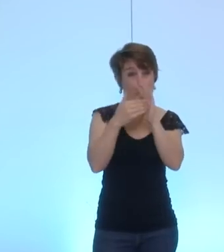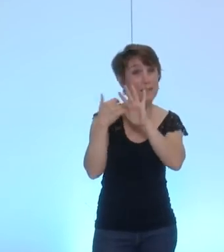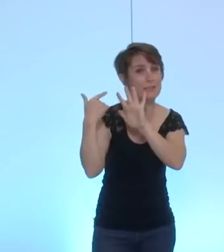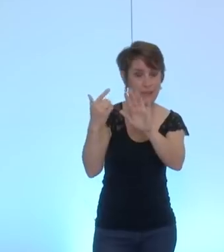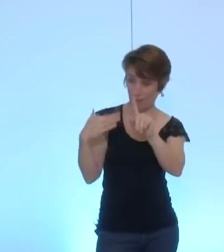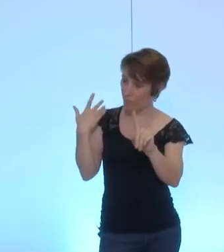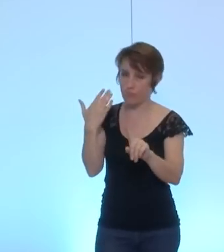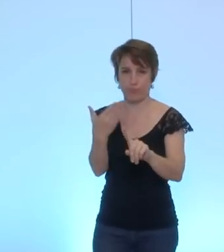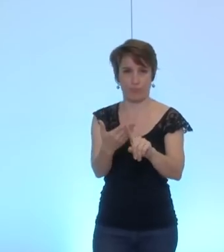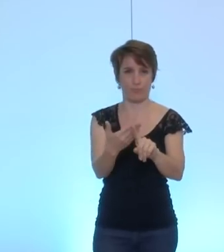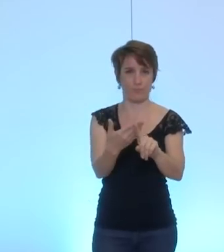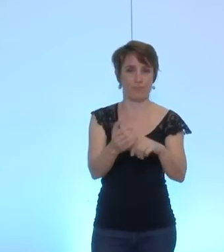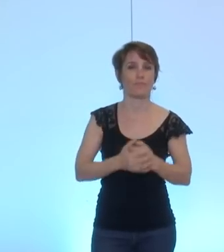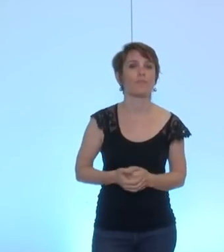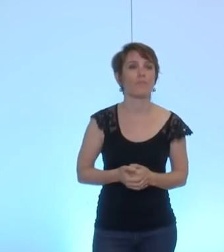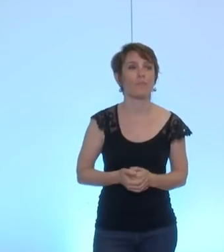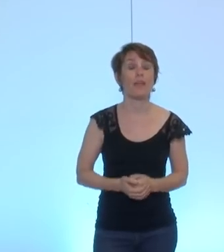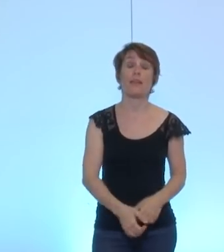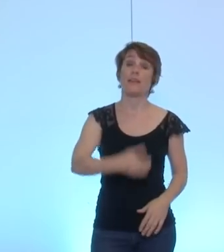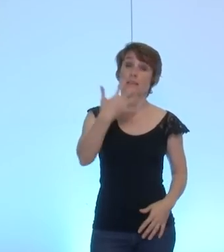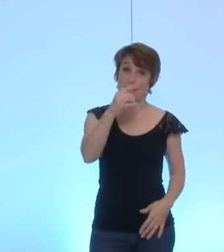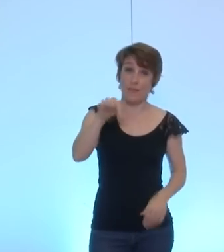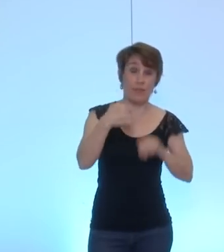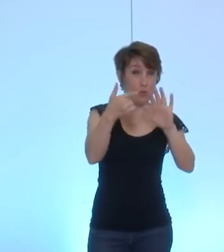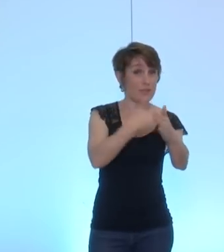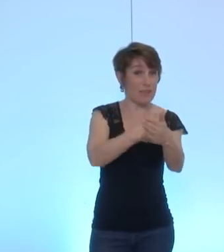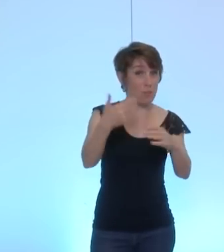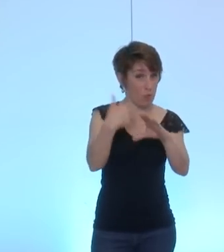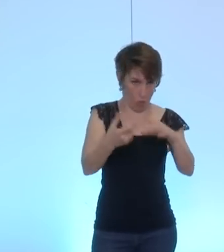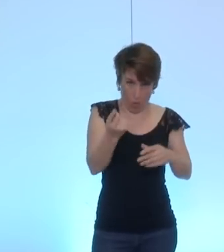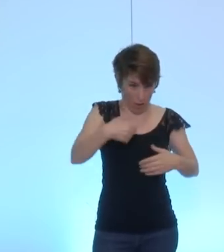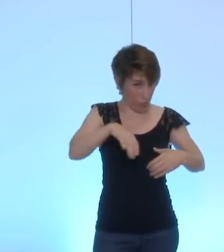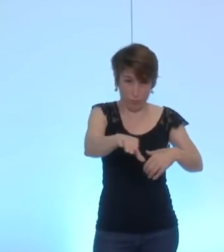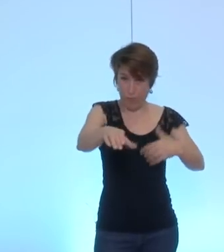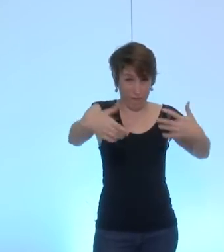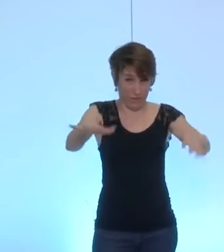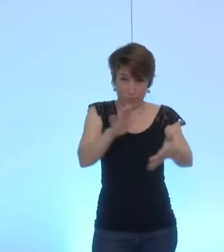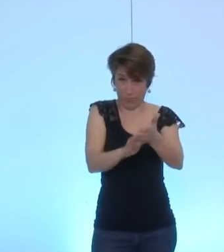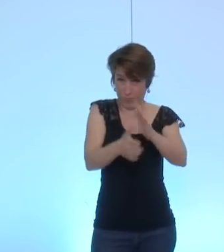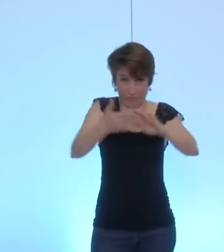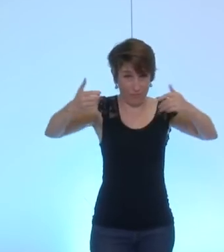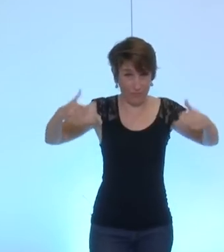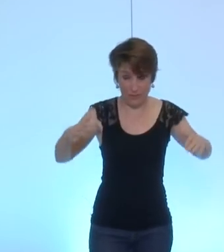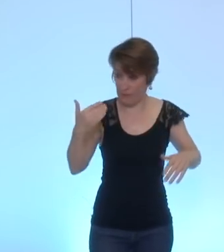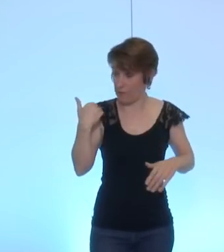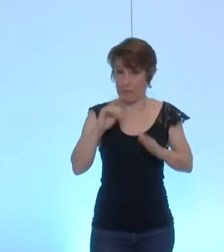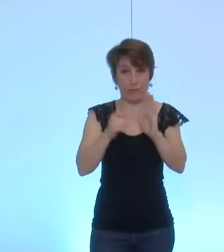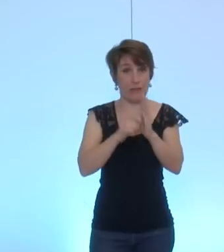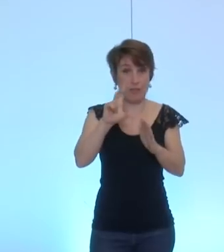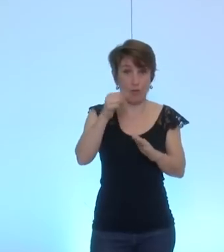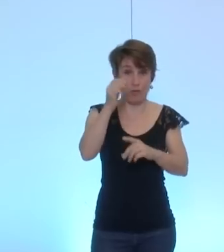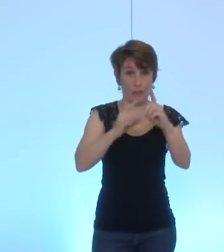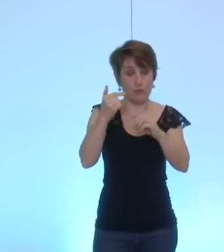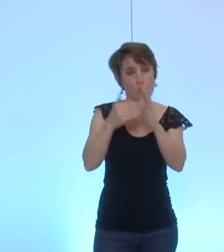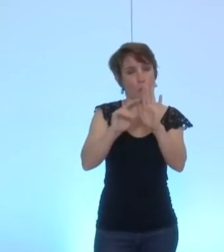projets. Je rappelle que 5,7 millions d'euros ont déjà été versés au 31 décembre 2013